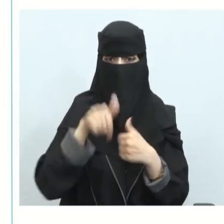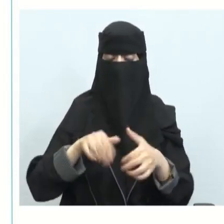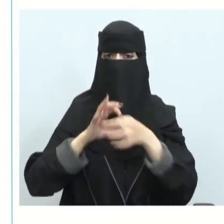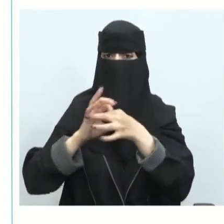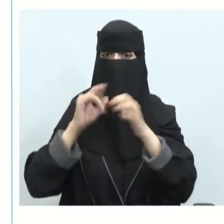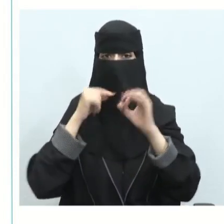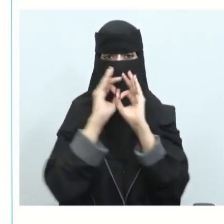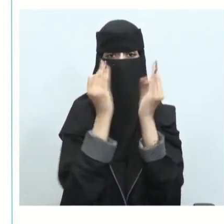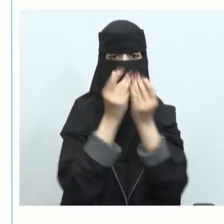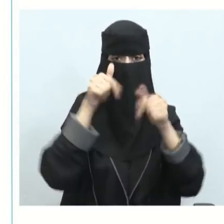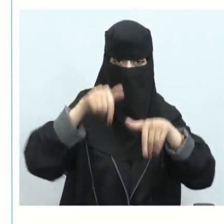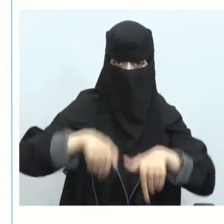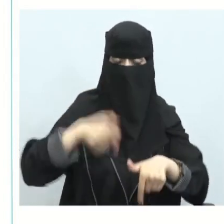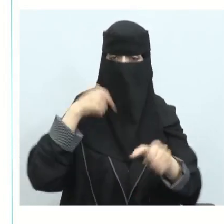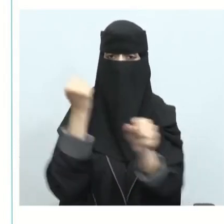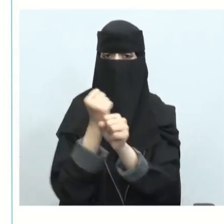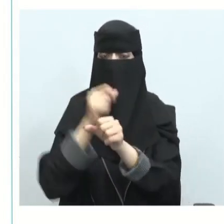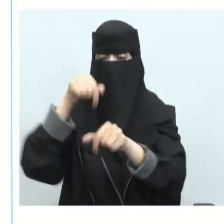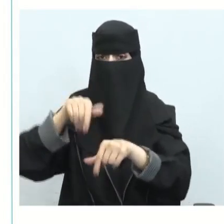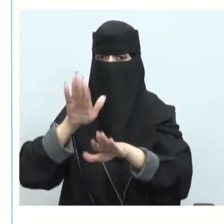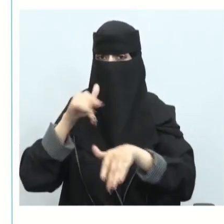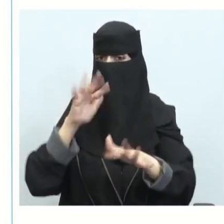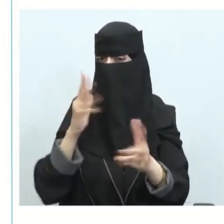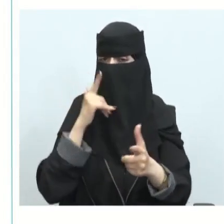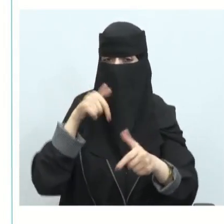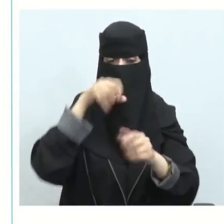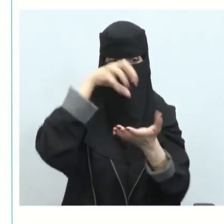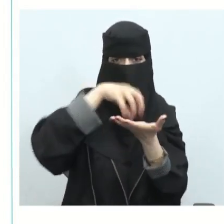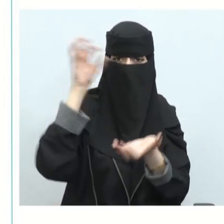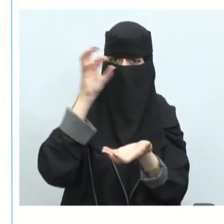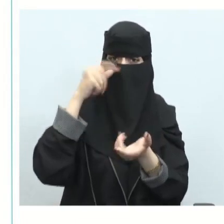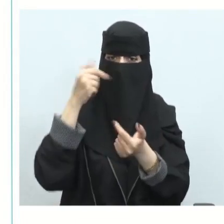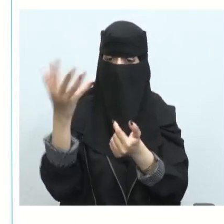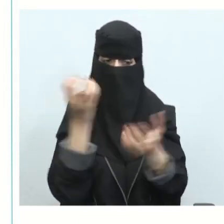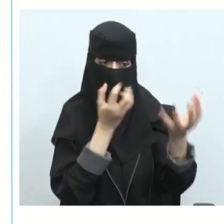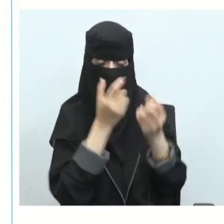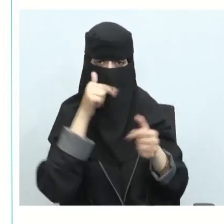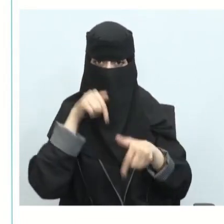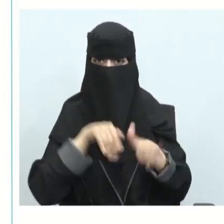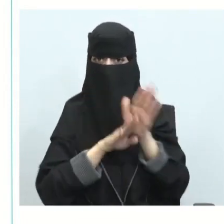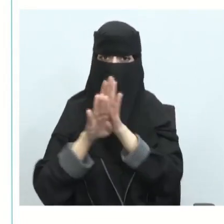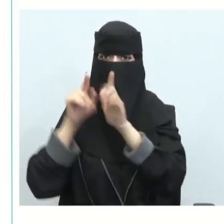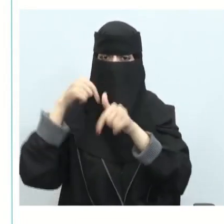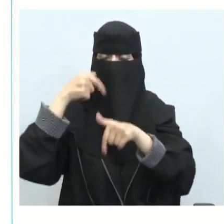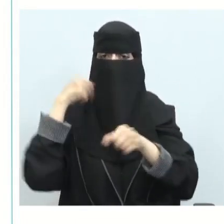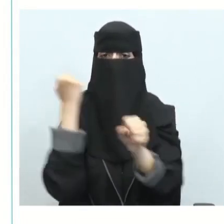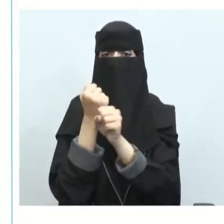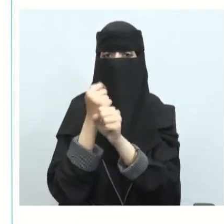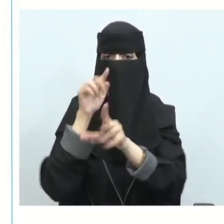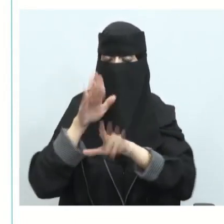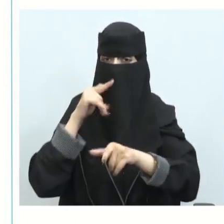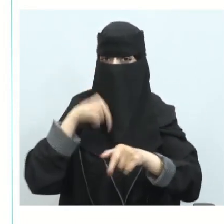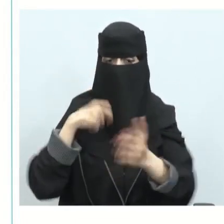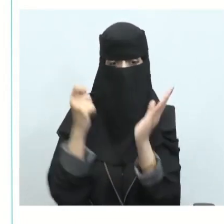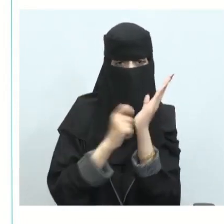المجتمع المحلي ومشغل الأعمال ومشغل الأعمال لأننا نعلم أن قد يكون لدينا موردين أو مشغلين للأعمال